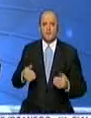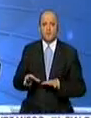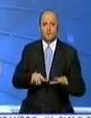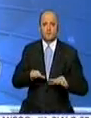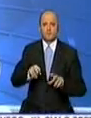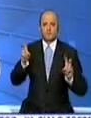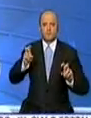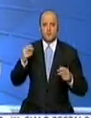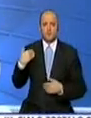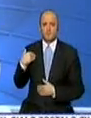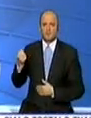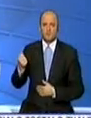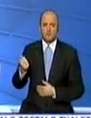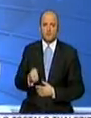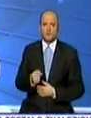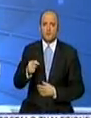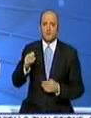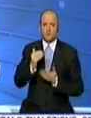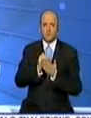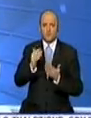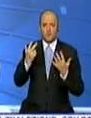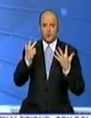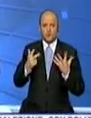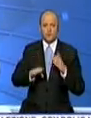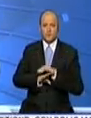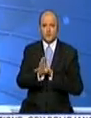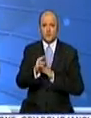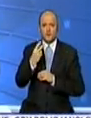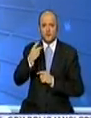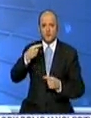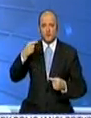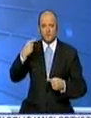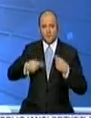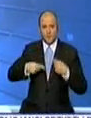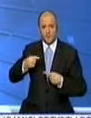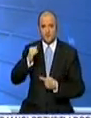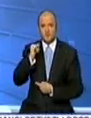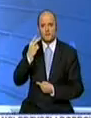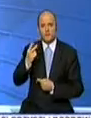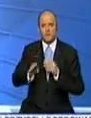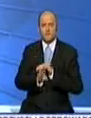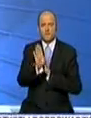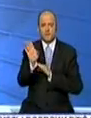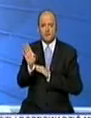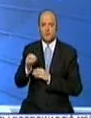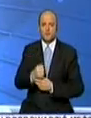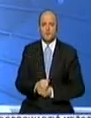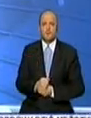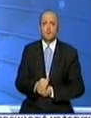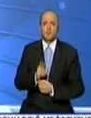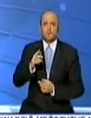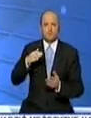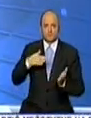W programie znajdzie się osiem spektakli, dwie debaty i dwie wystawy. Na inaugurację wybrano nietoperza Teatru